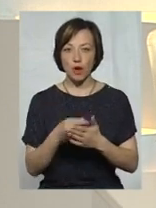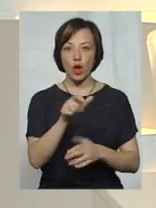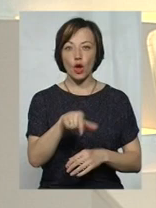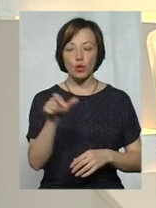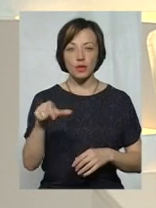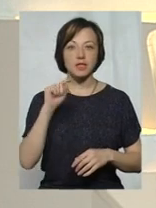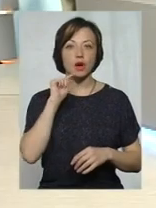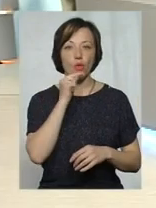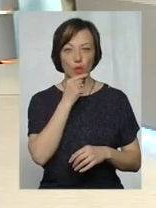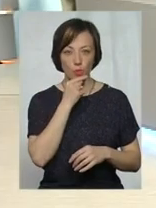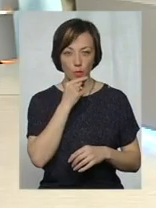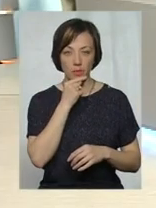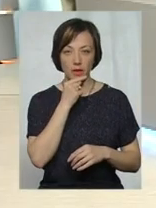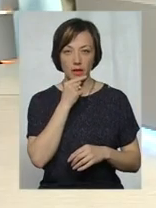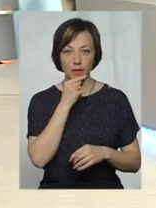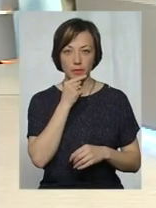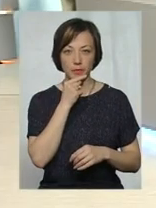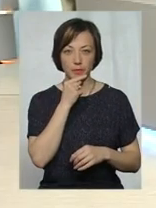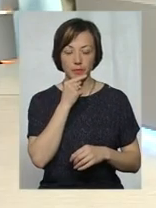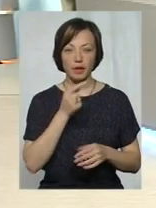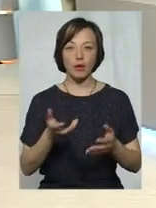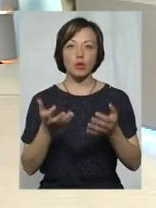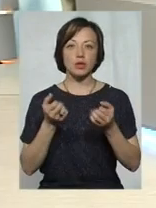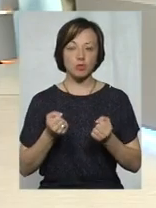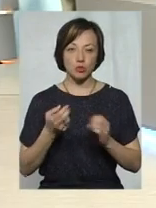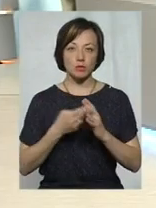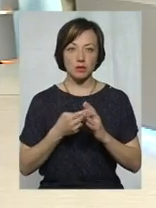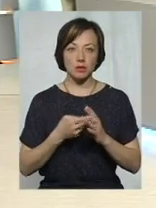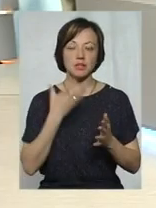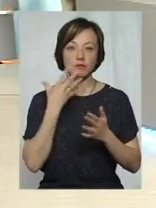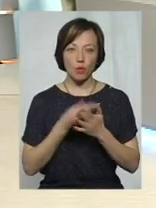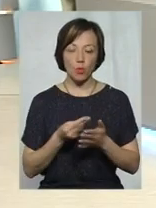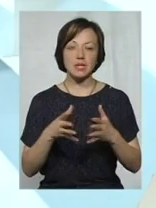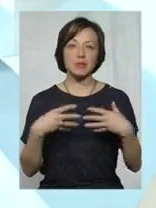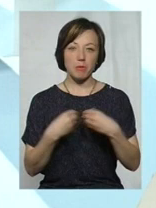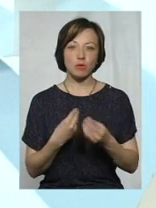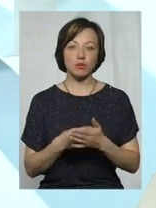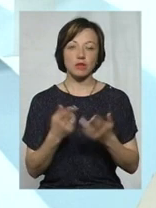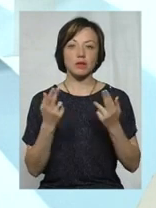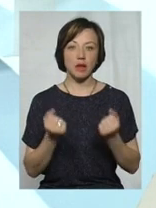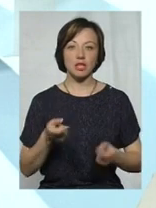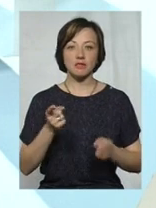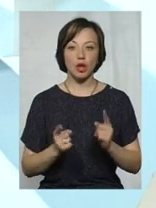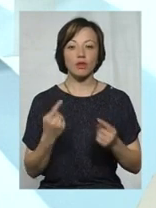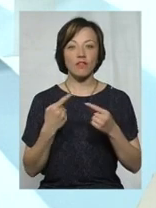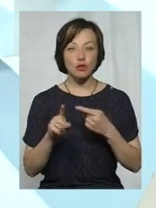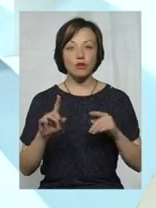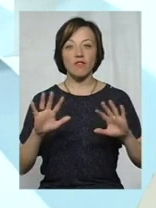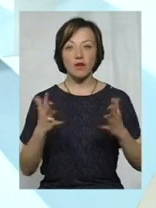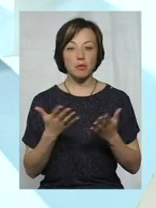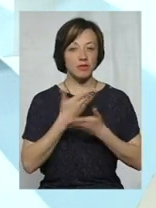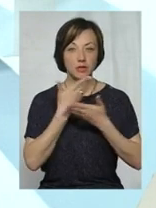зекономили, отримуючи ті... Так, звичайно. В іншому випадку, за